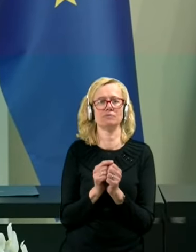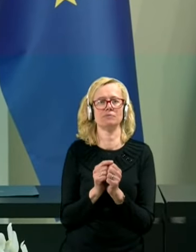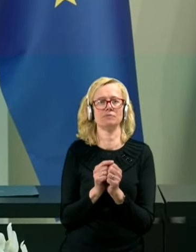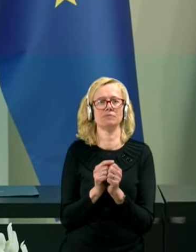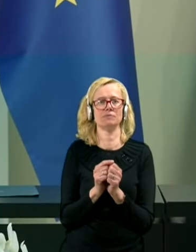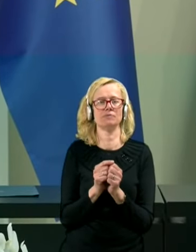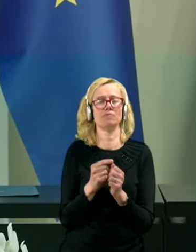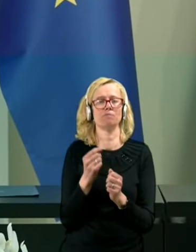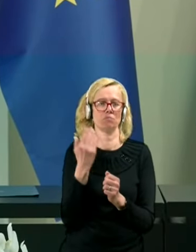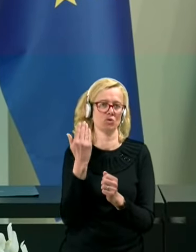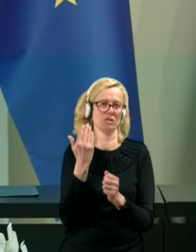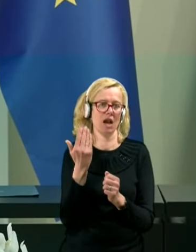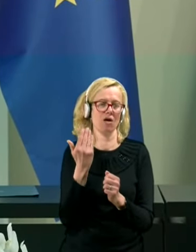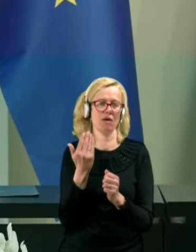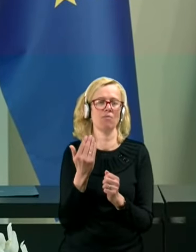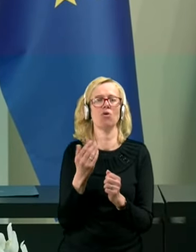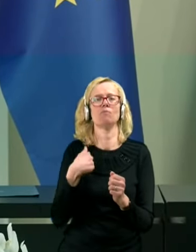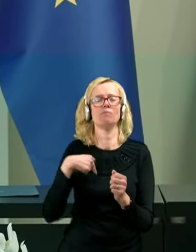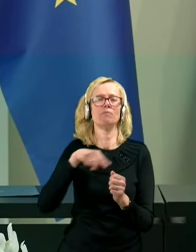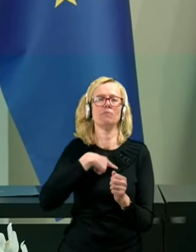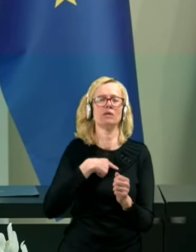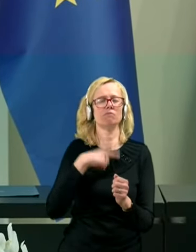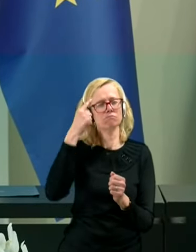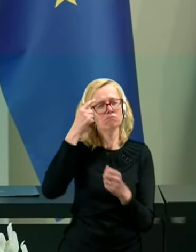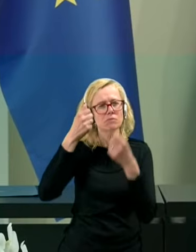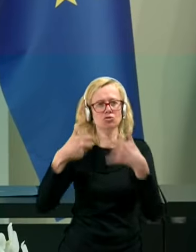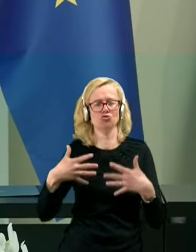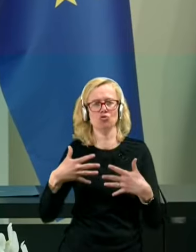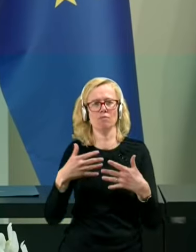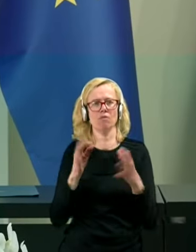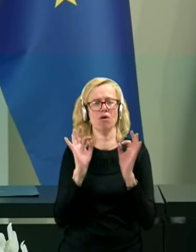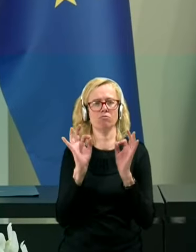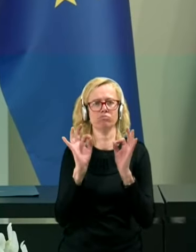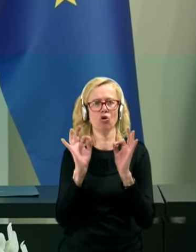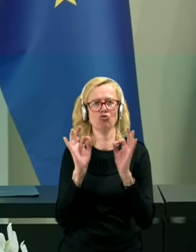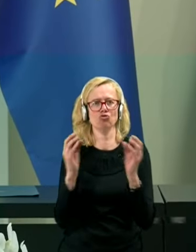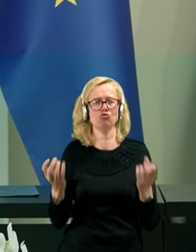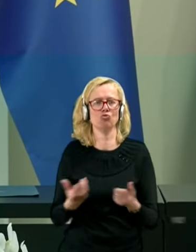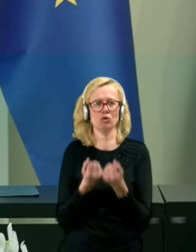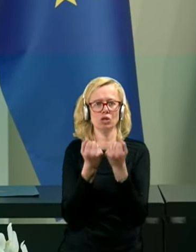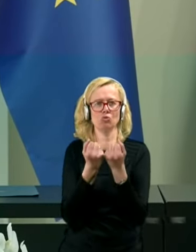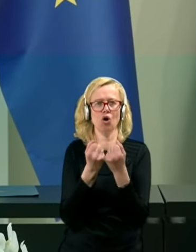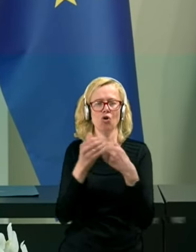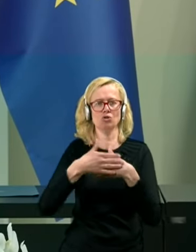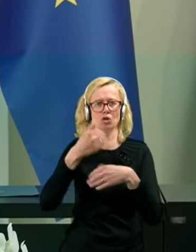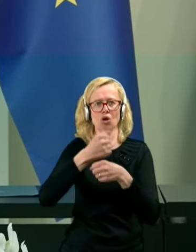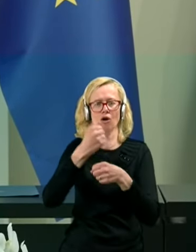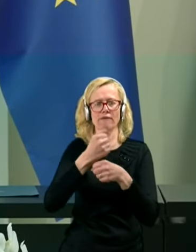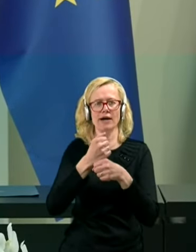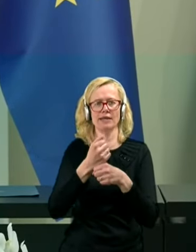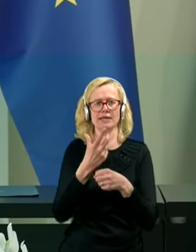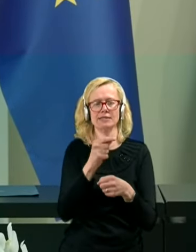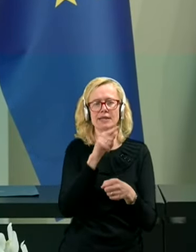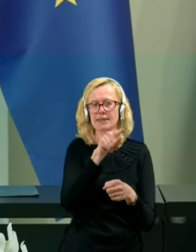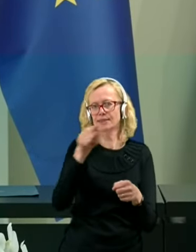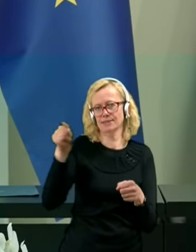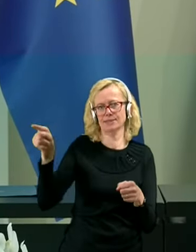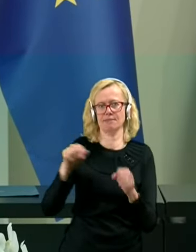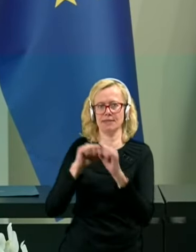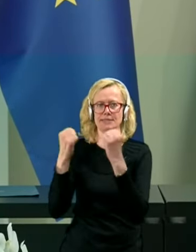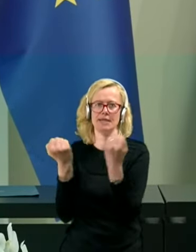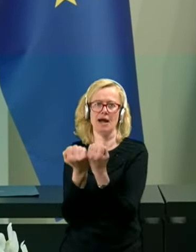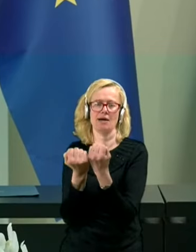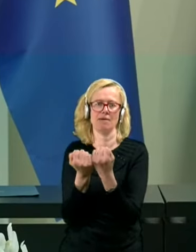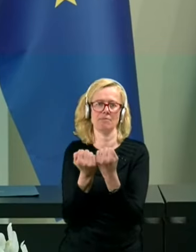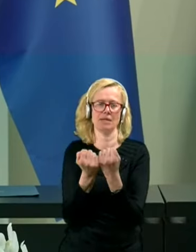računamo pač na konstruktivno sodelovanje z tistimi strankami, ki